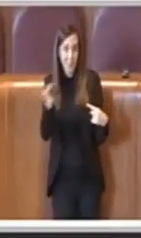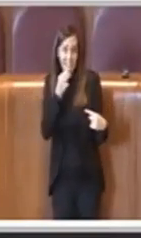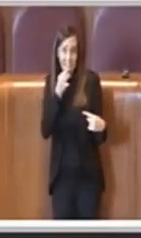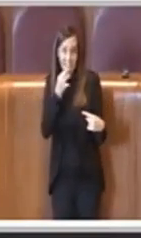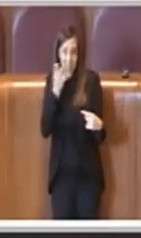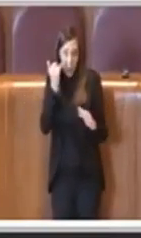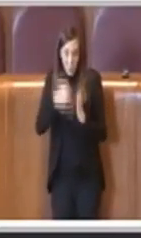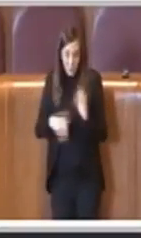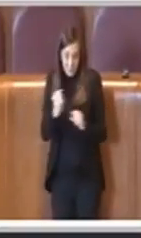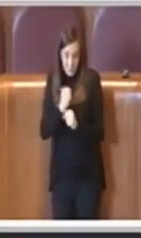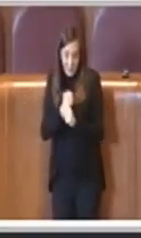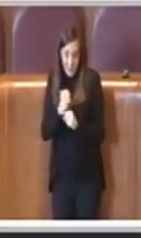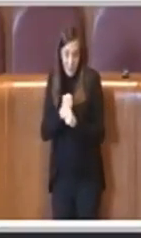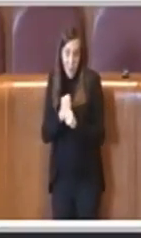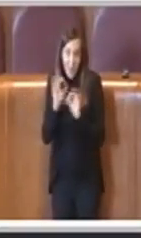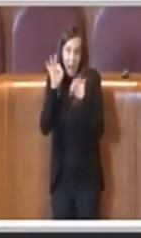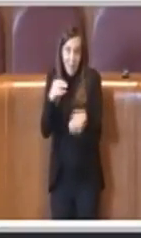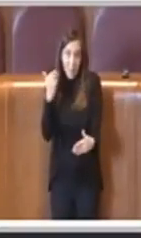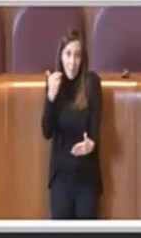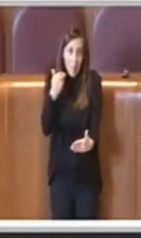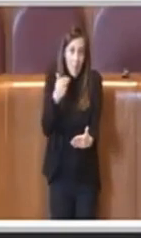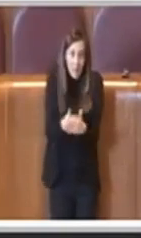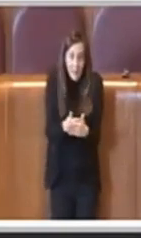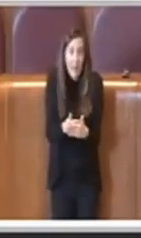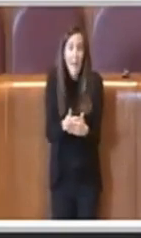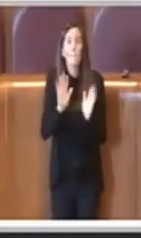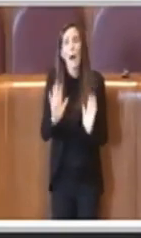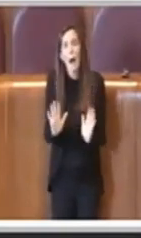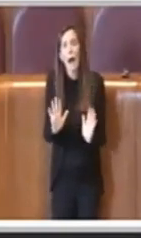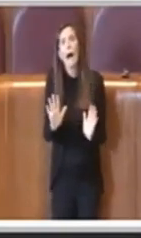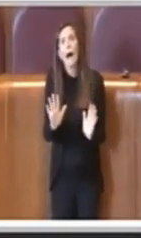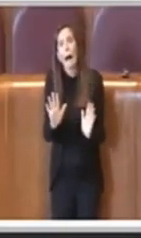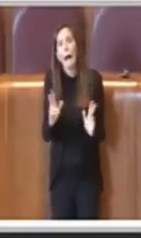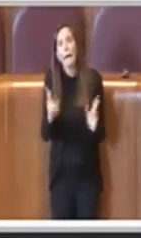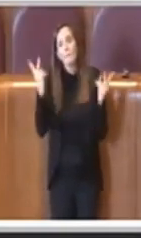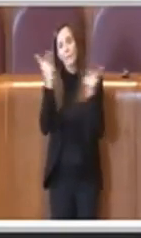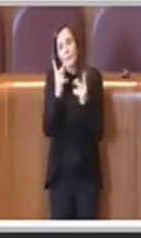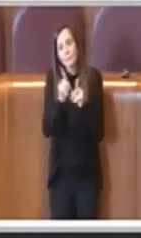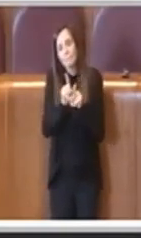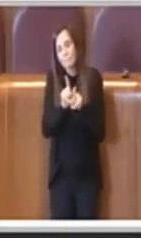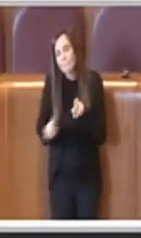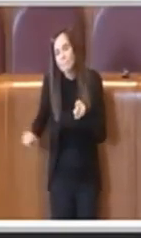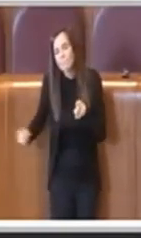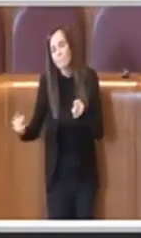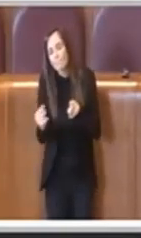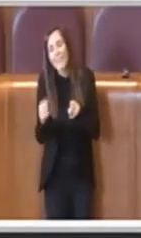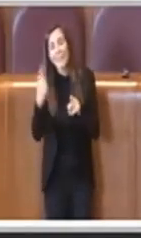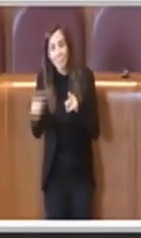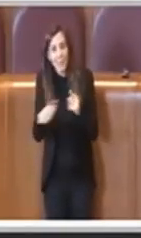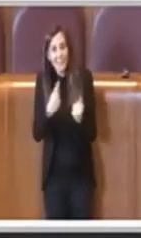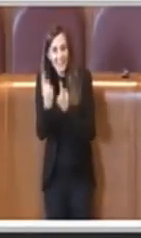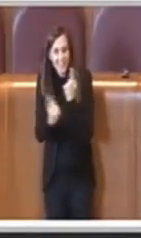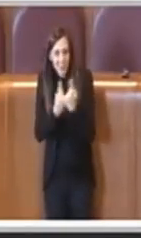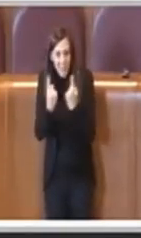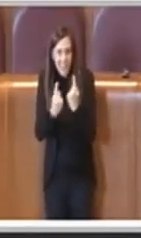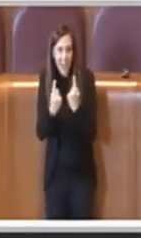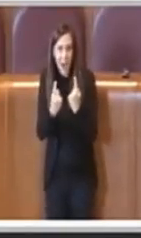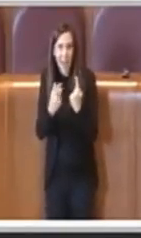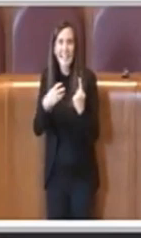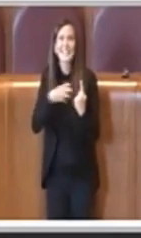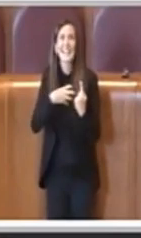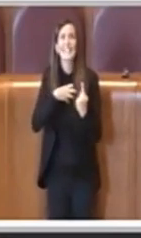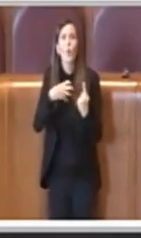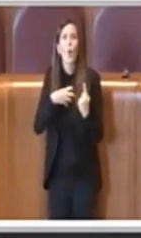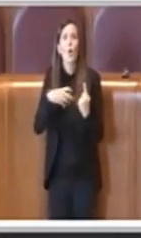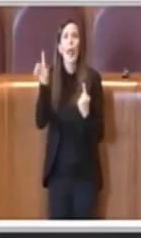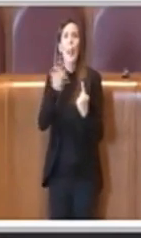rendono più difficile il lavoro dell'Aula, dall'altra parte però è anche vero che in questo caso tutto ciò è dovuto, come ci ha spiegato l'assessore Lemmetti